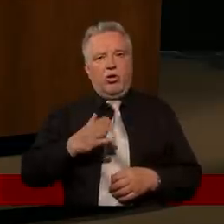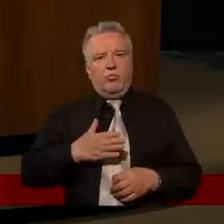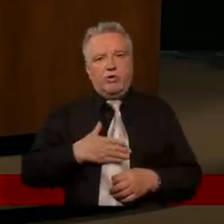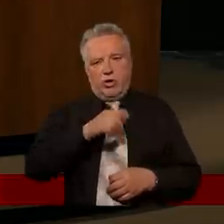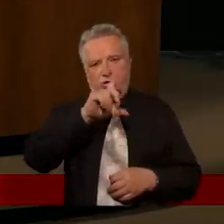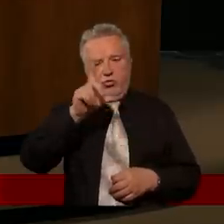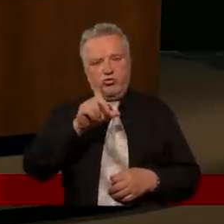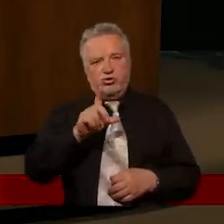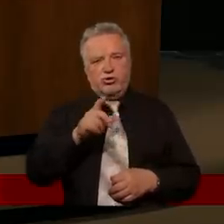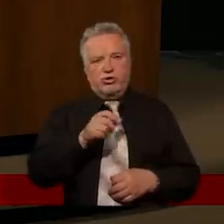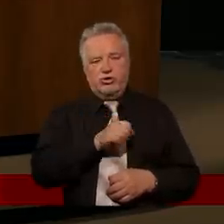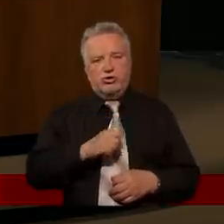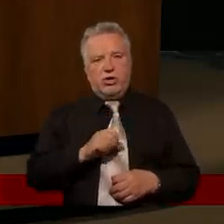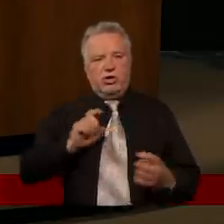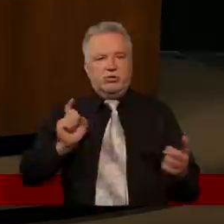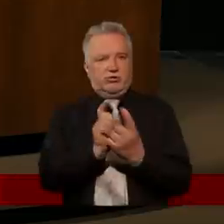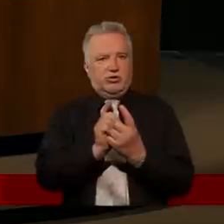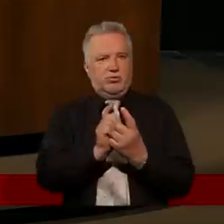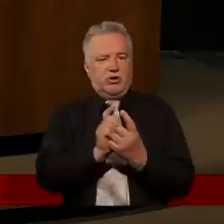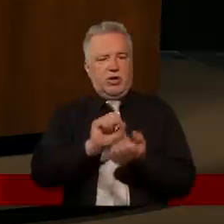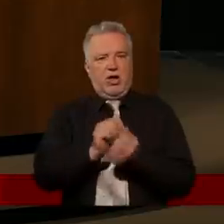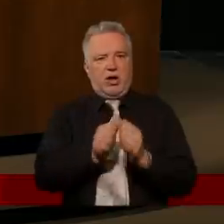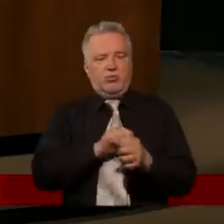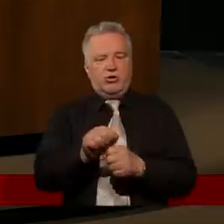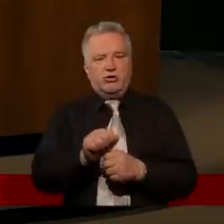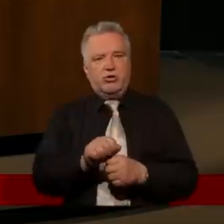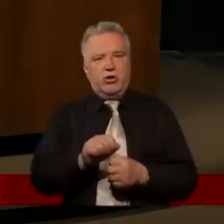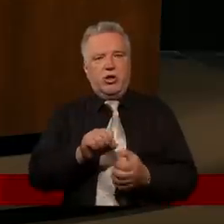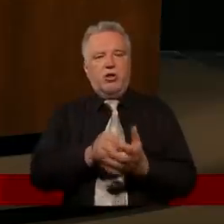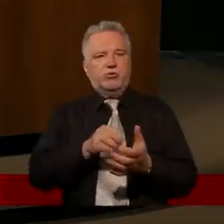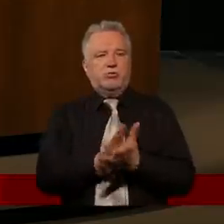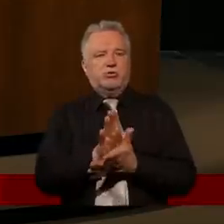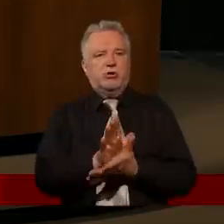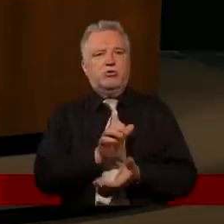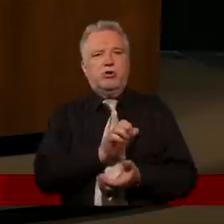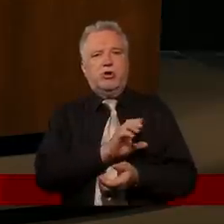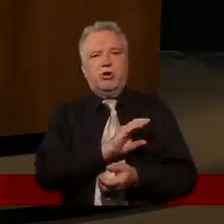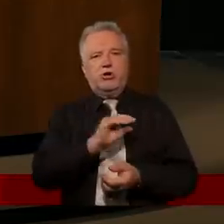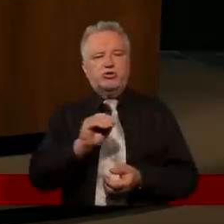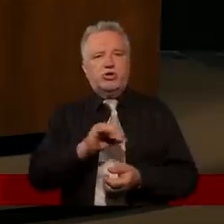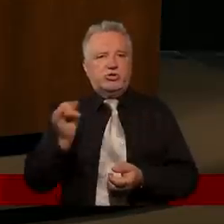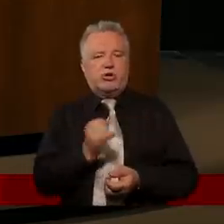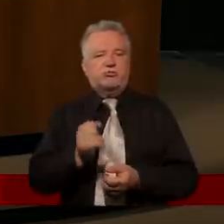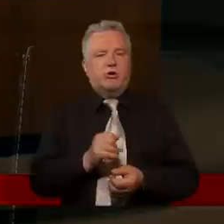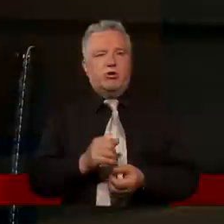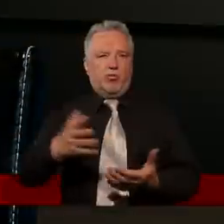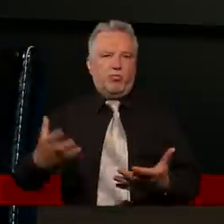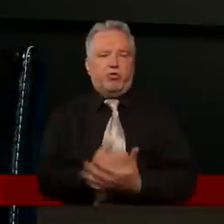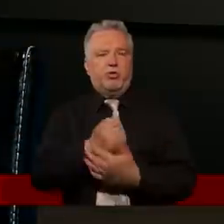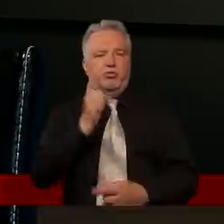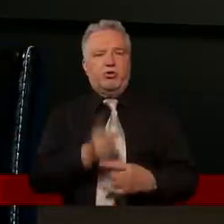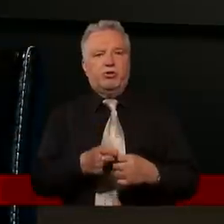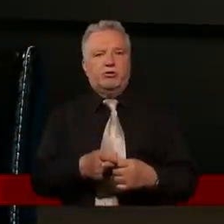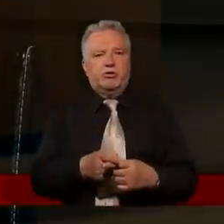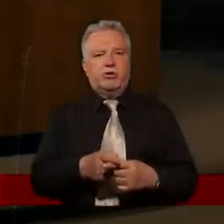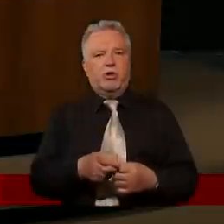ośmiela się mu sprzeciwić, ale też bo jest przyzwyczajony do tego, że podejmuje dobre decyzje i zawsze wie najlepiej. I wyobraźcie sobie, że jesteście